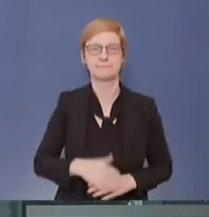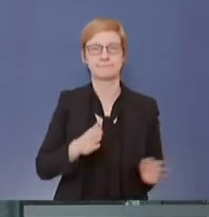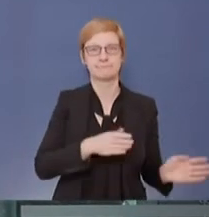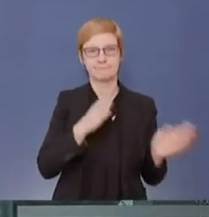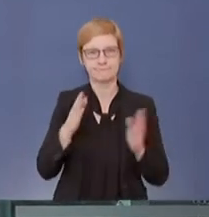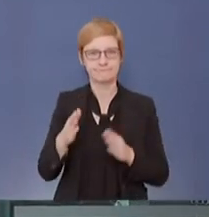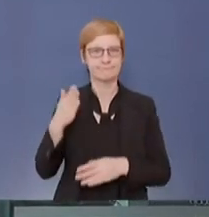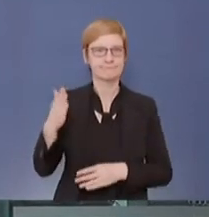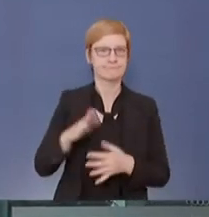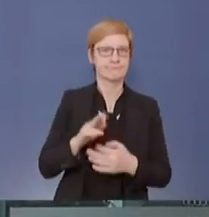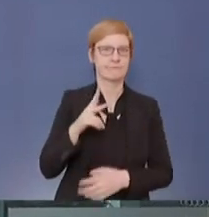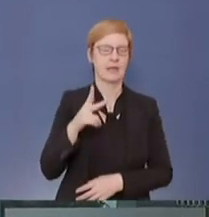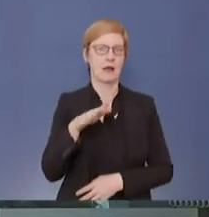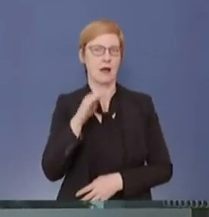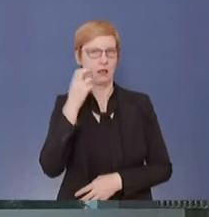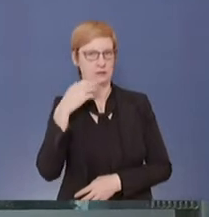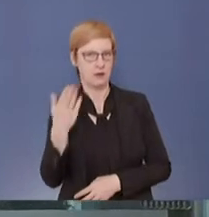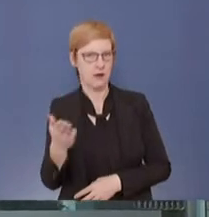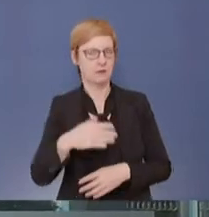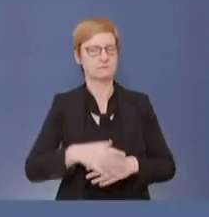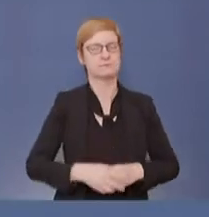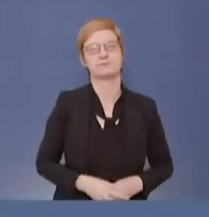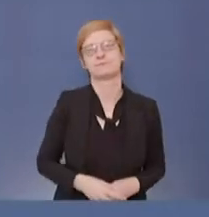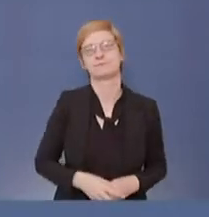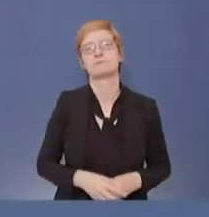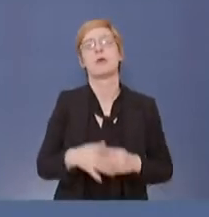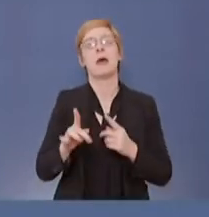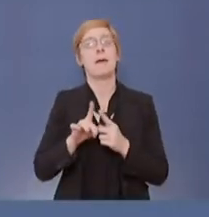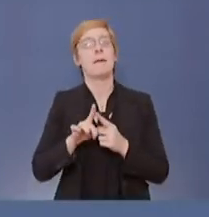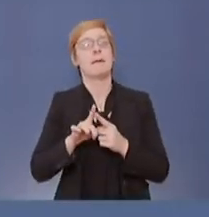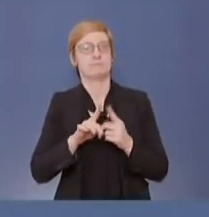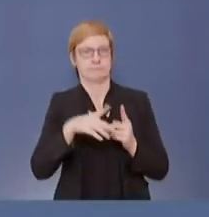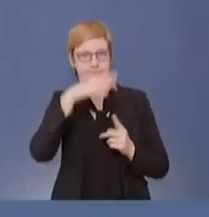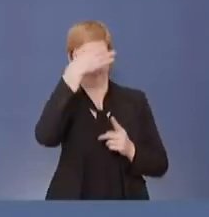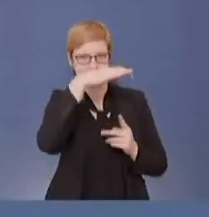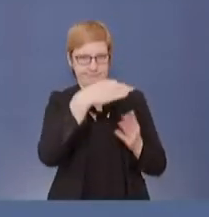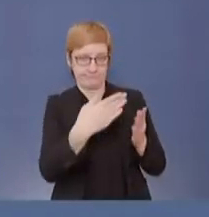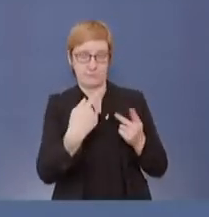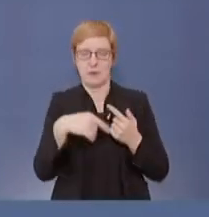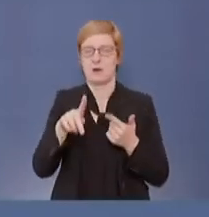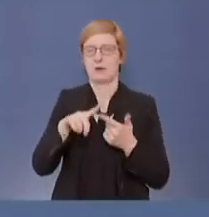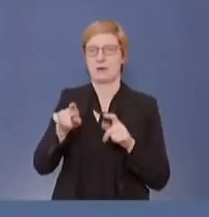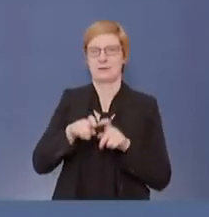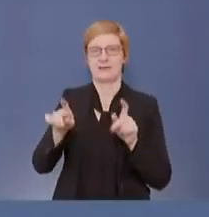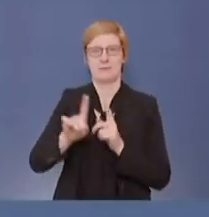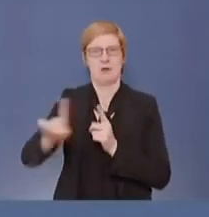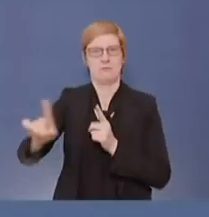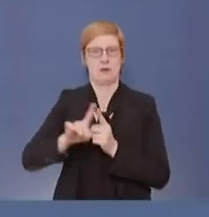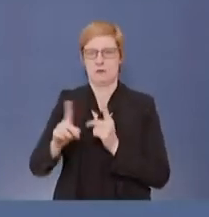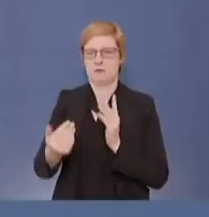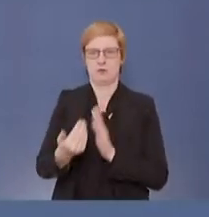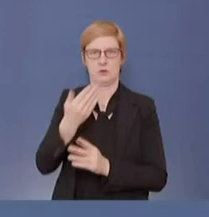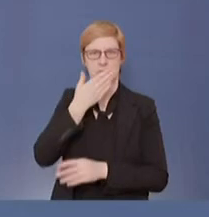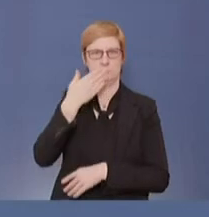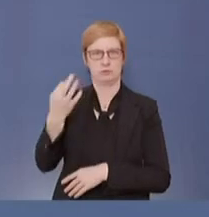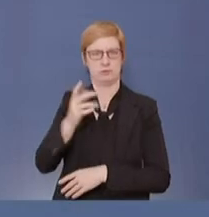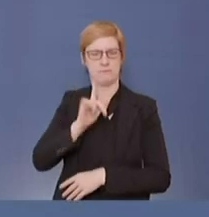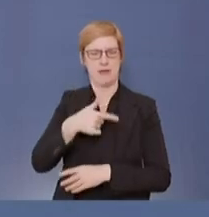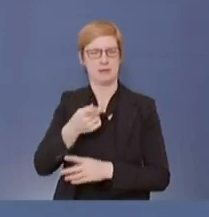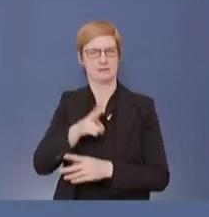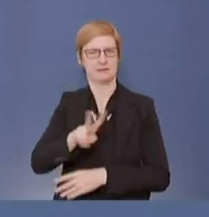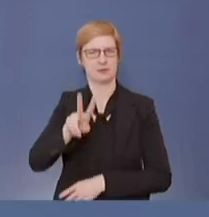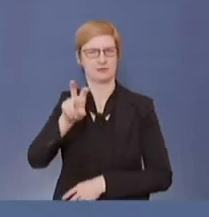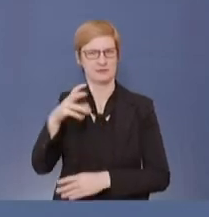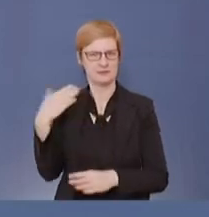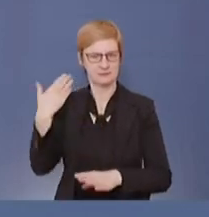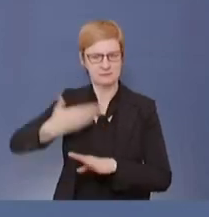an. Aber zu dem konkreten Aspekt der Pendler ist das jetzt auch nichts Neues. Seit März des vergangenen Jahres sind